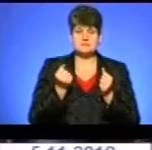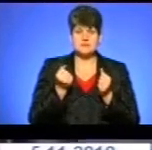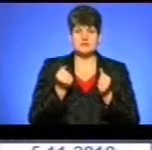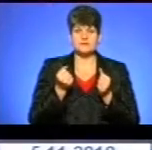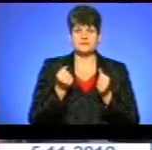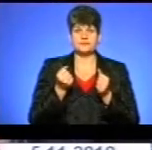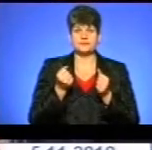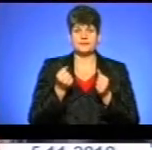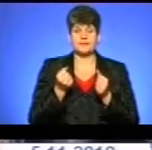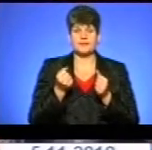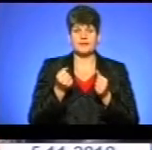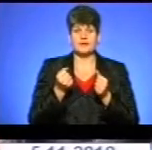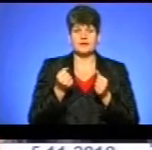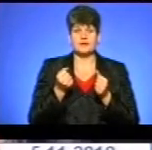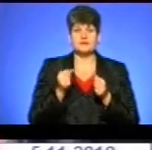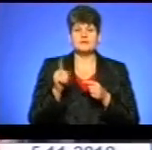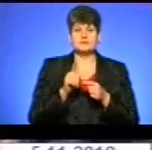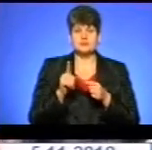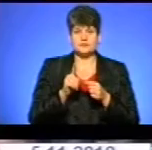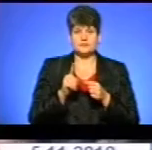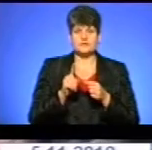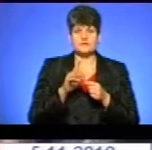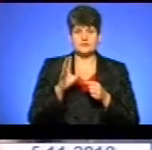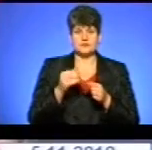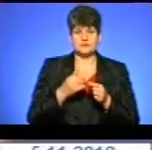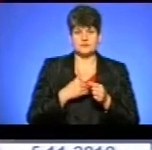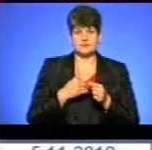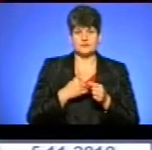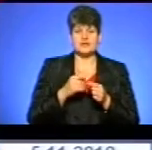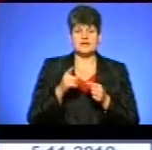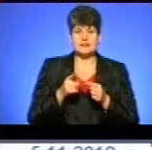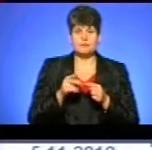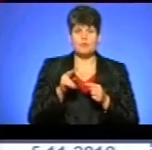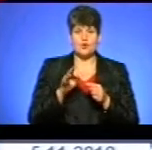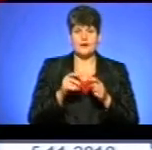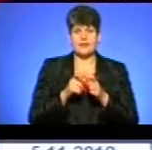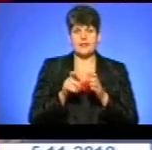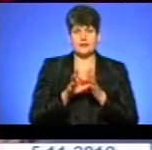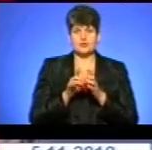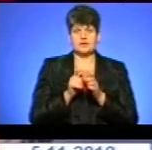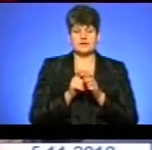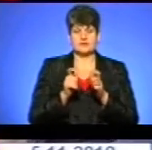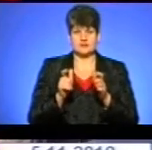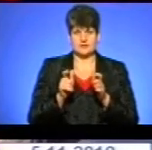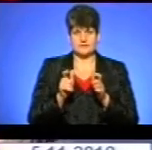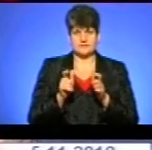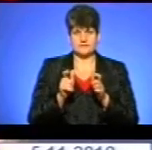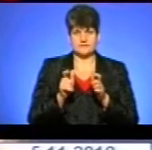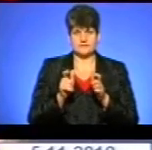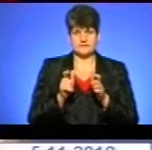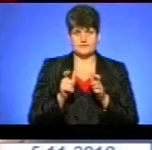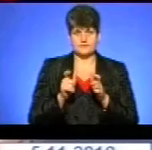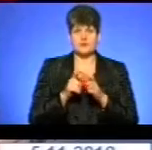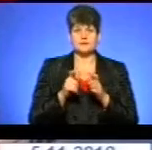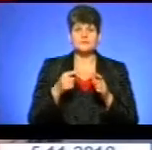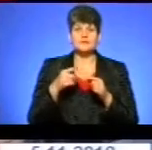електронні квитки, електронні квитки, і по електронних квитках, і по тих картах